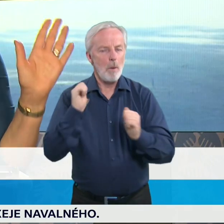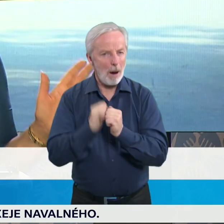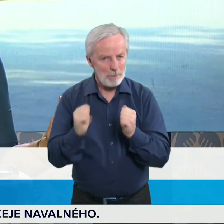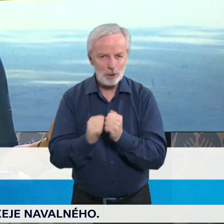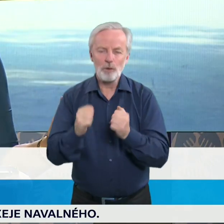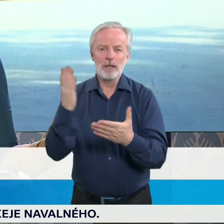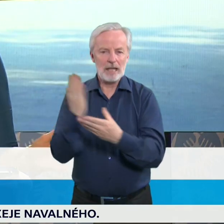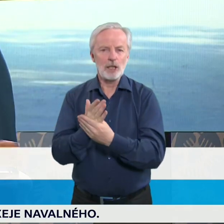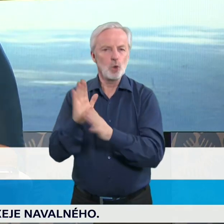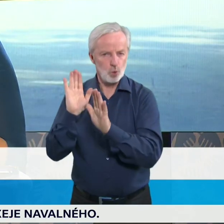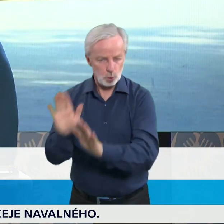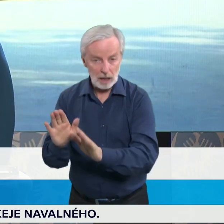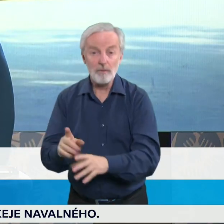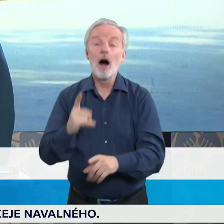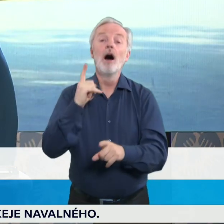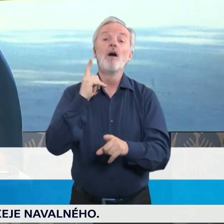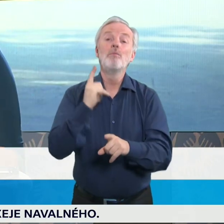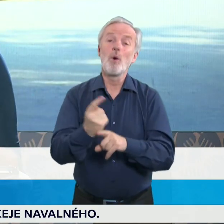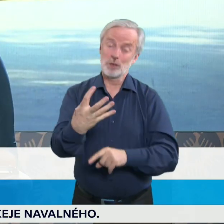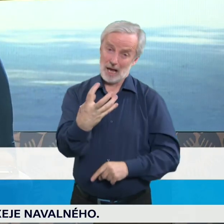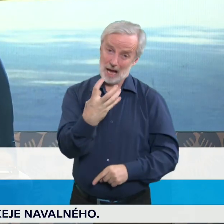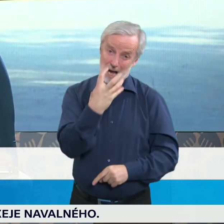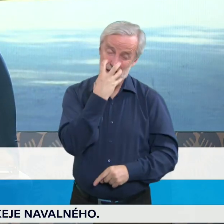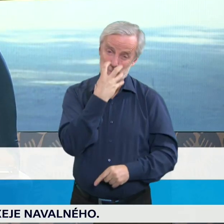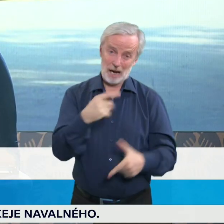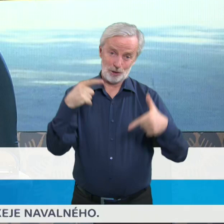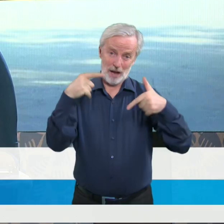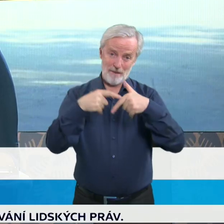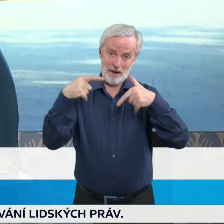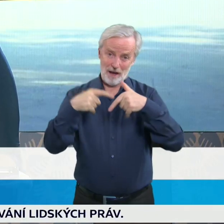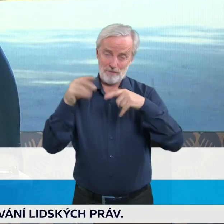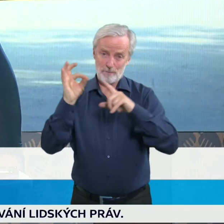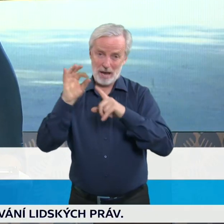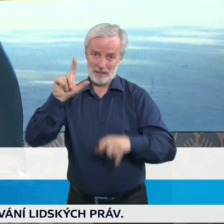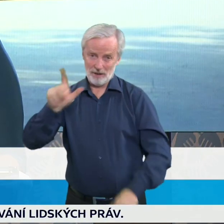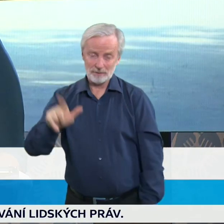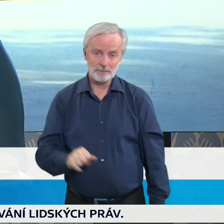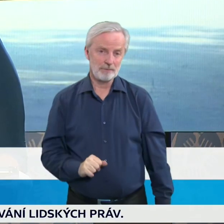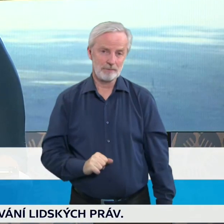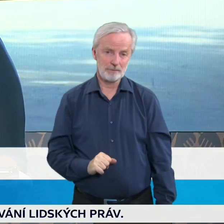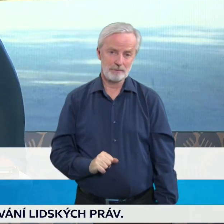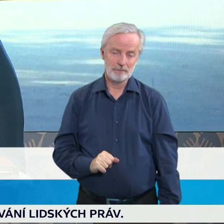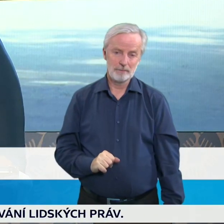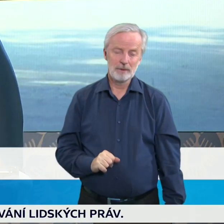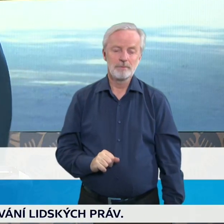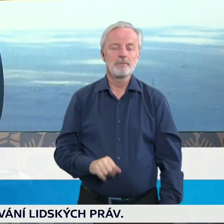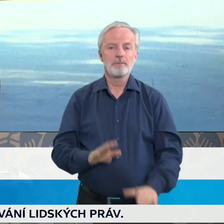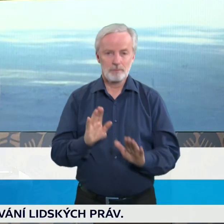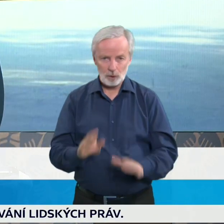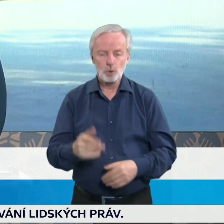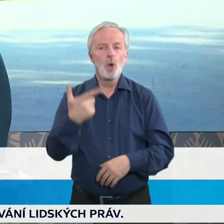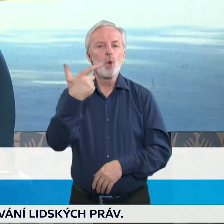dohodnutá, že jste se zdravotnictví tak odkonzultovaná s podnikatelskými svazy. Co se týče vaší druhé